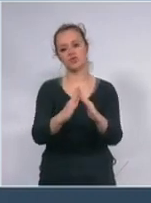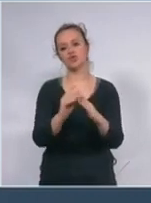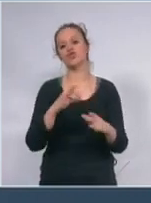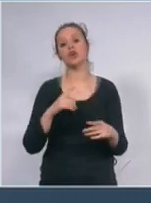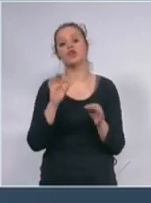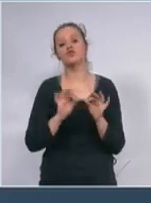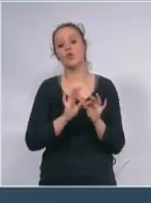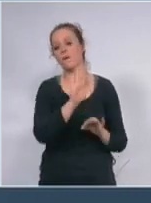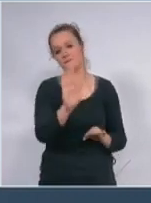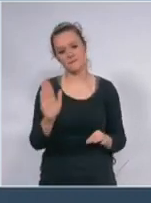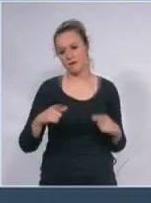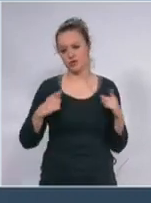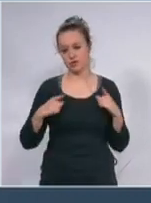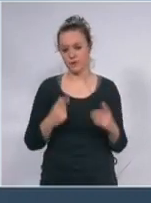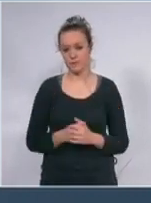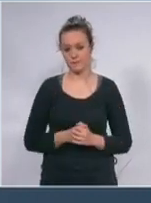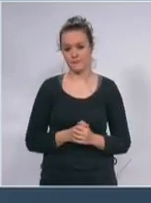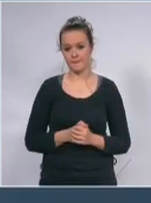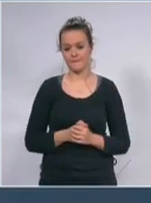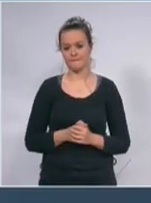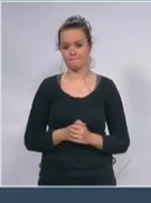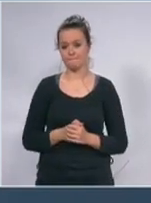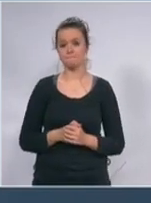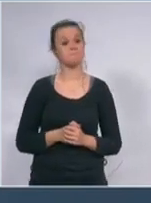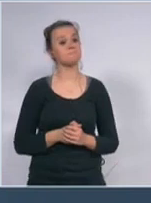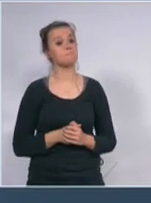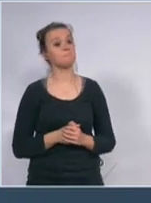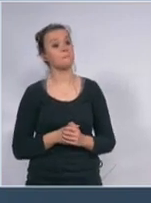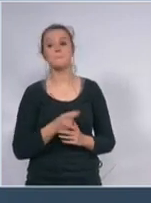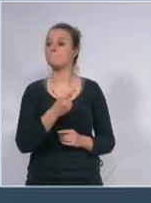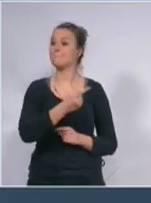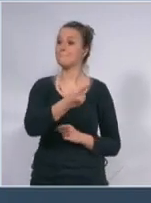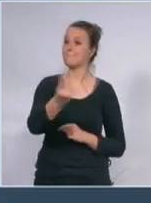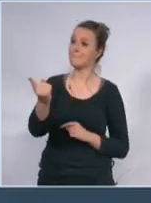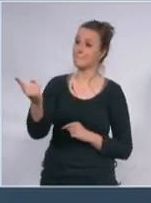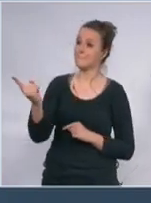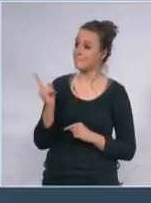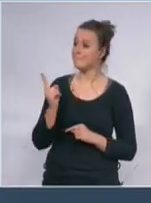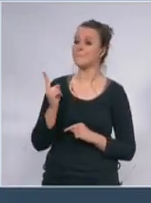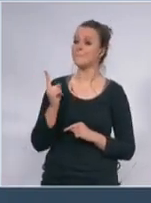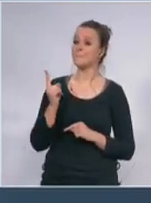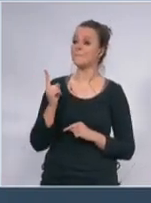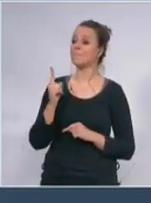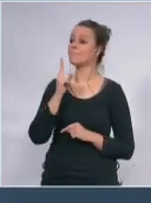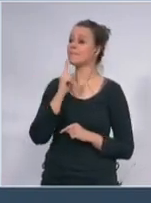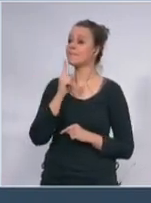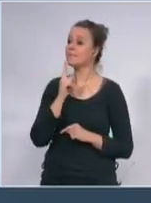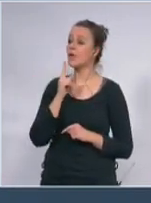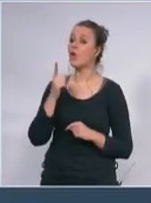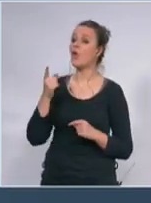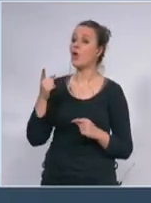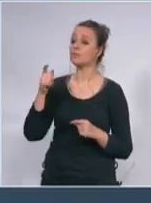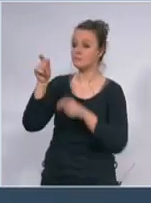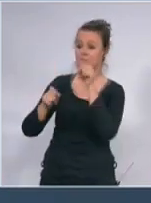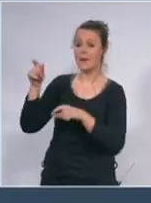posebno vi najodgovorniji najbolji najdisciplinovaniji najodgovorniji deo našeg naroda vi penzioneri